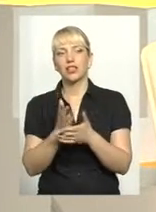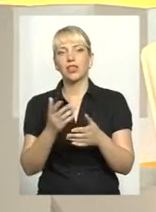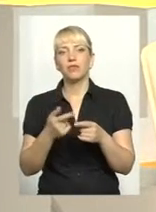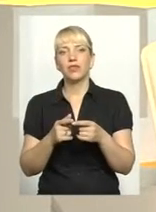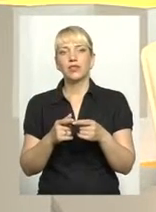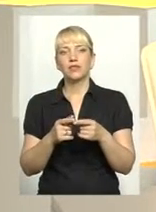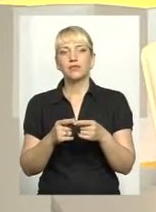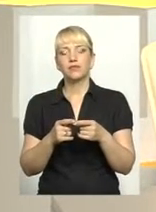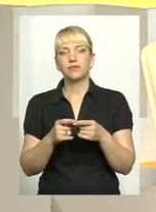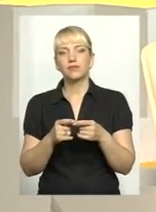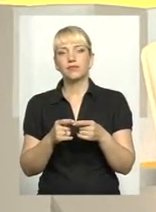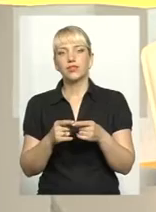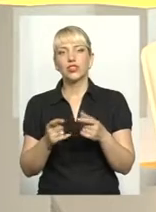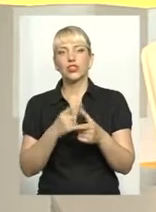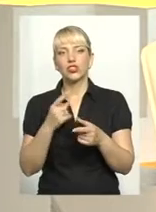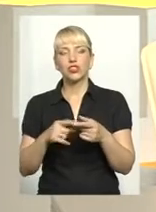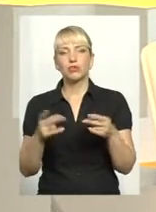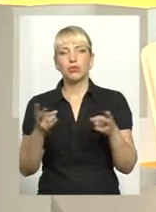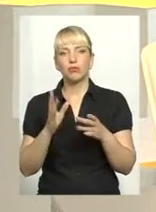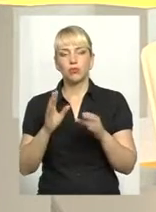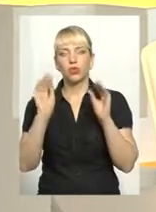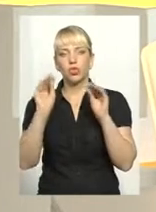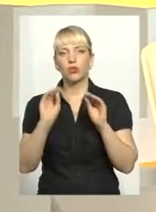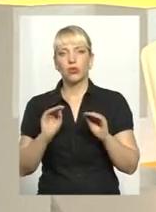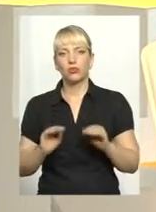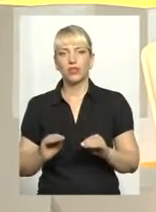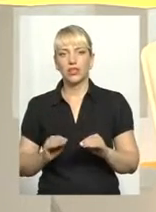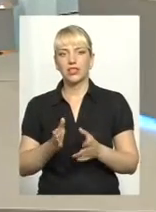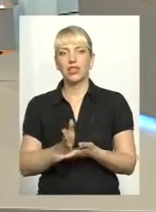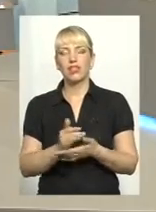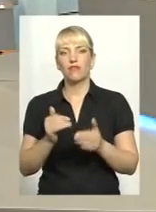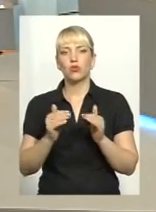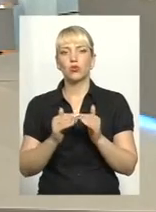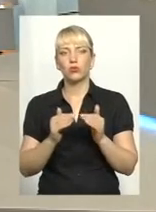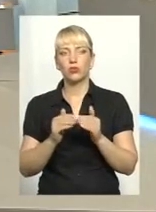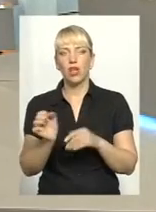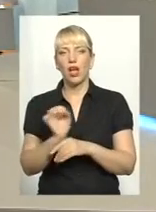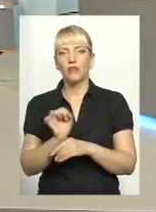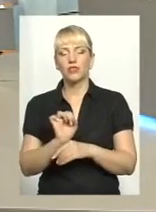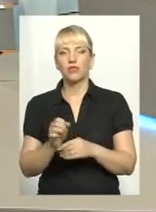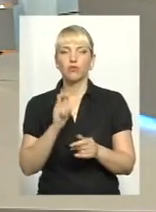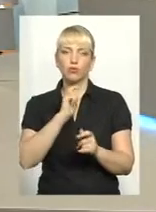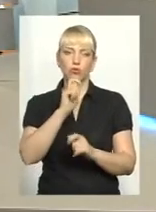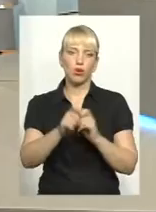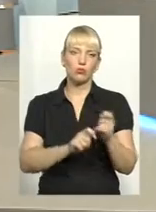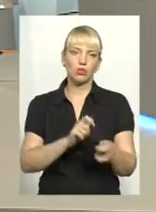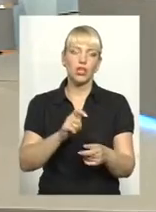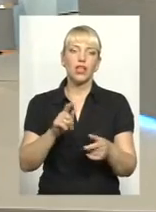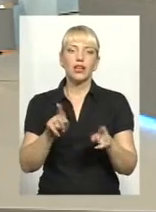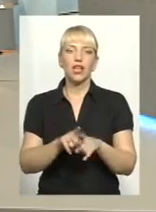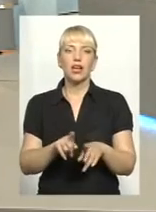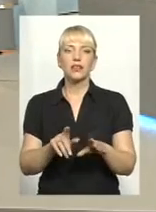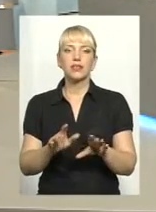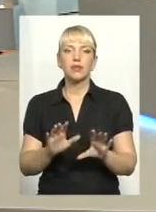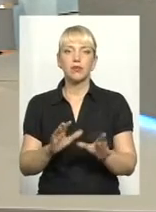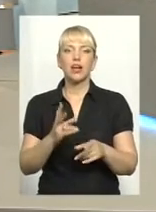чинності, чи доведеться декларувати наявну вдома готівку, подарунки, бо часто трапляється і